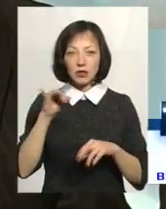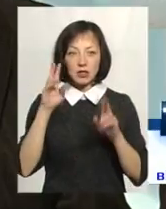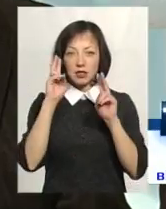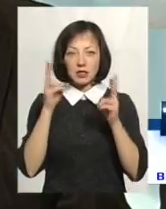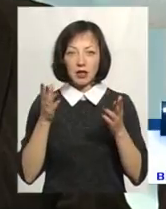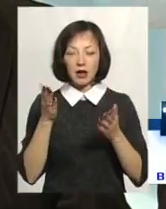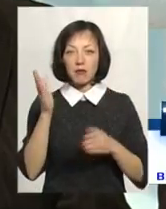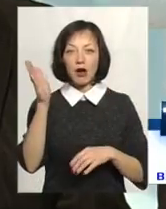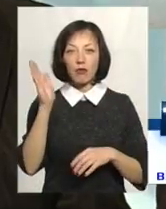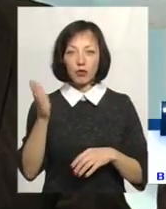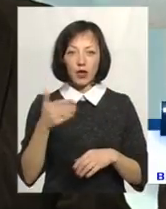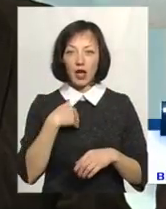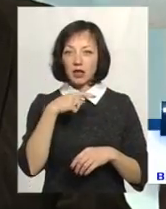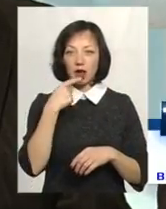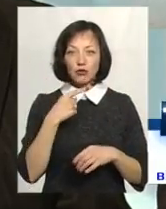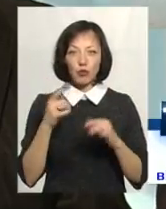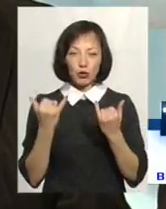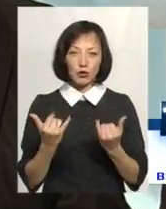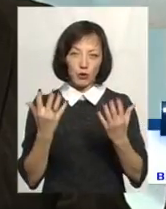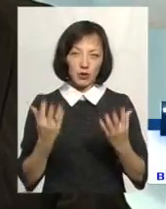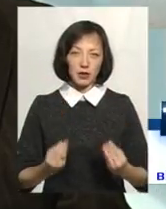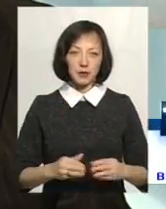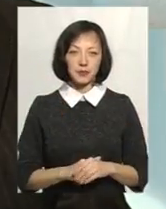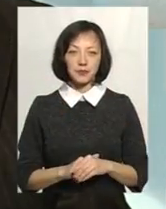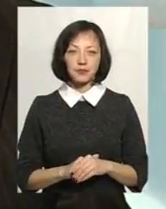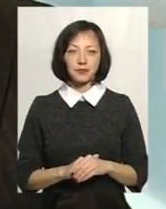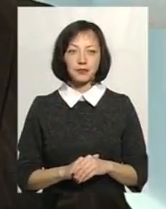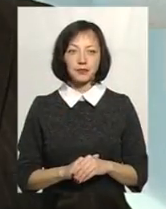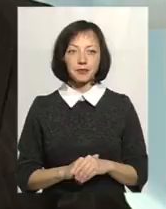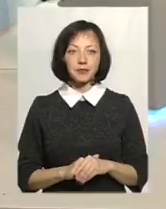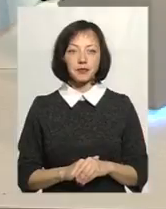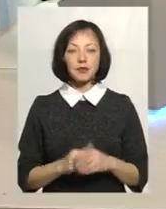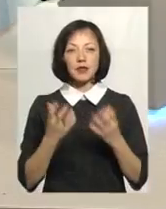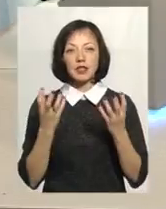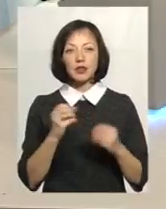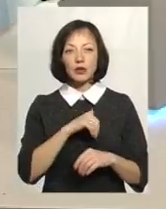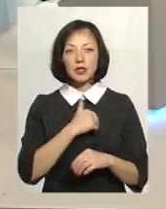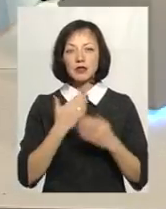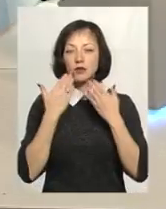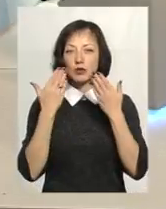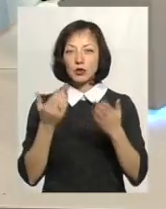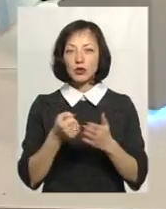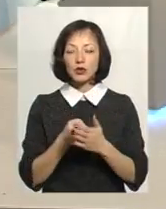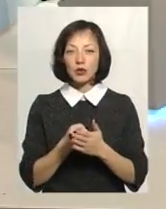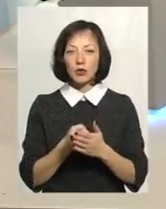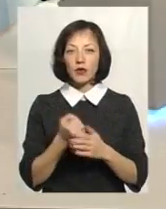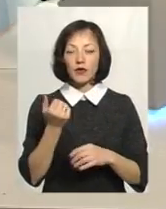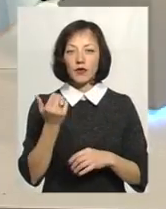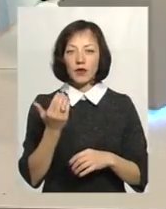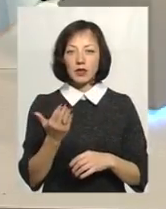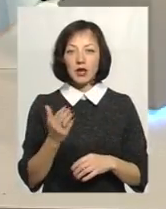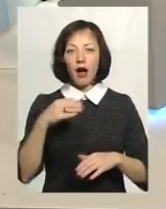майбутнього. Я не кажу про сьогодення. Дякую, пане Андрій. А я ще хотіла б звернутися до пана Володимира. Скажіть, будь ласка,